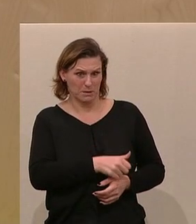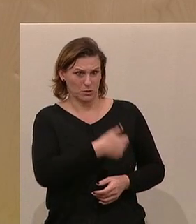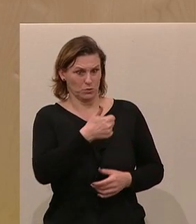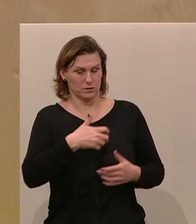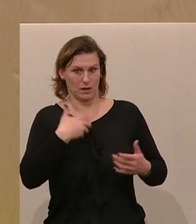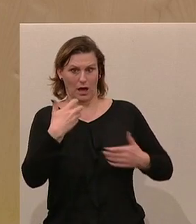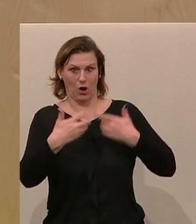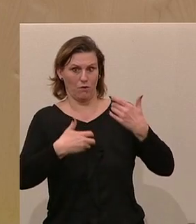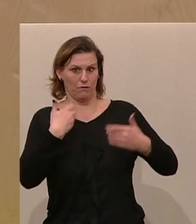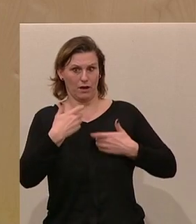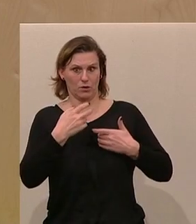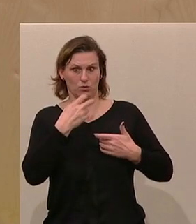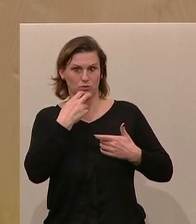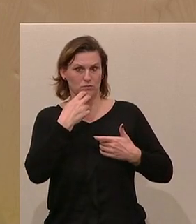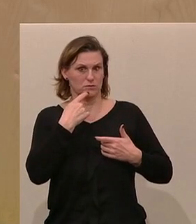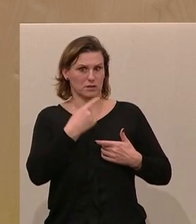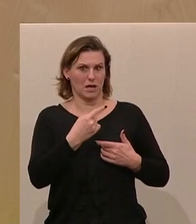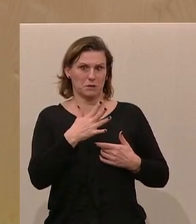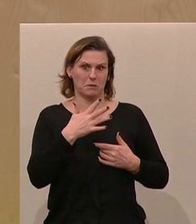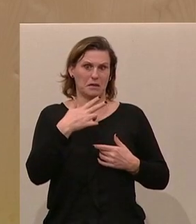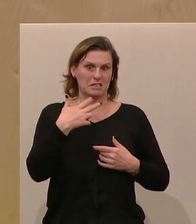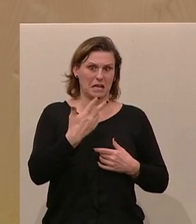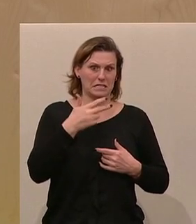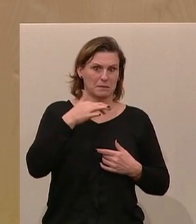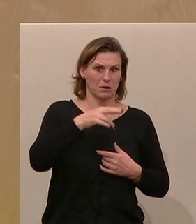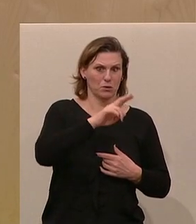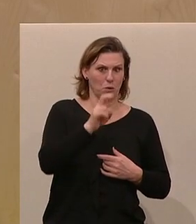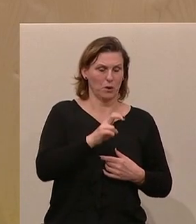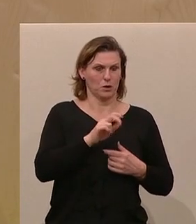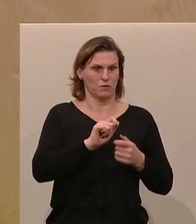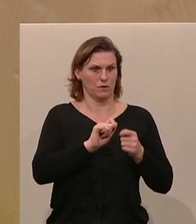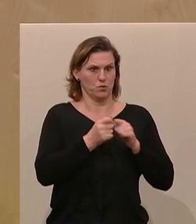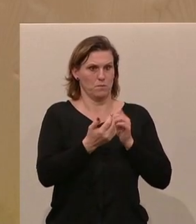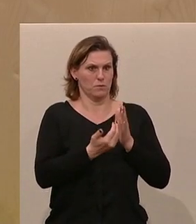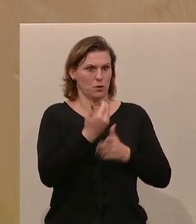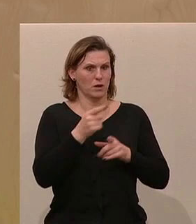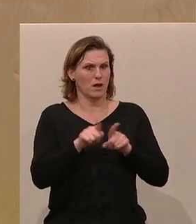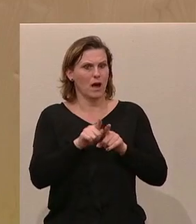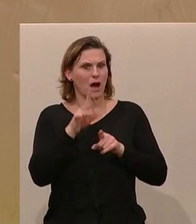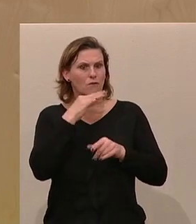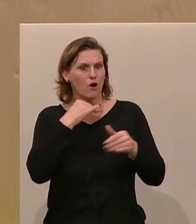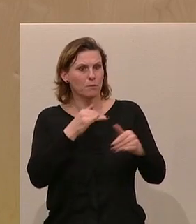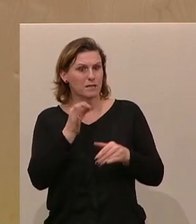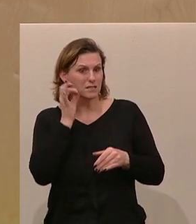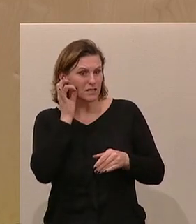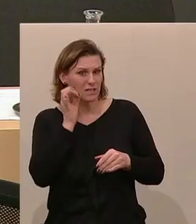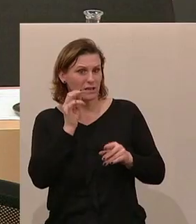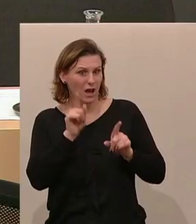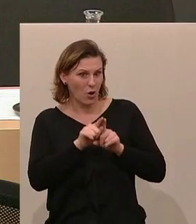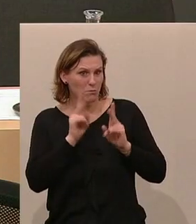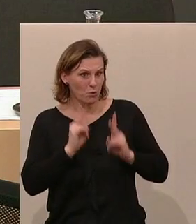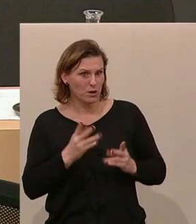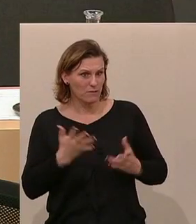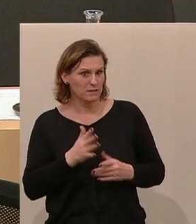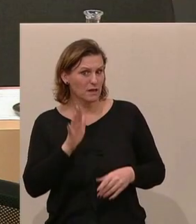furchtbar auf über die Umstellungskosten von rund 30 Millionen Euro. Wobei man ja auch der Frau Ministerin hätte zuhören können im